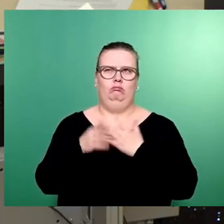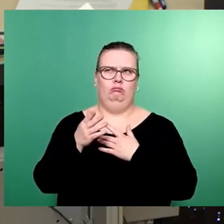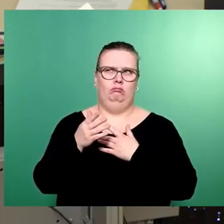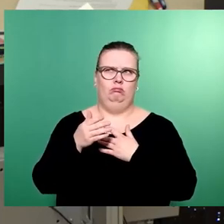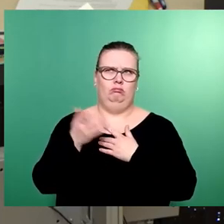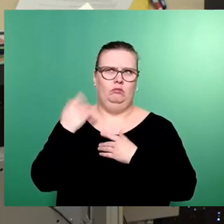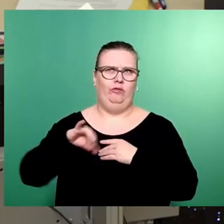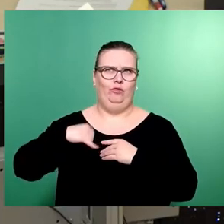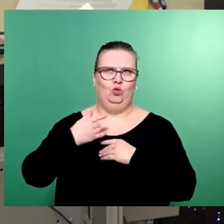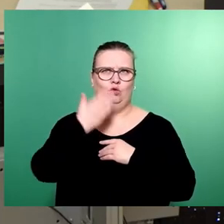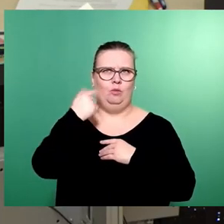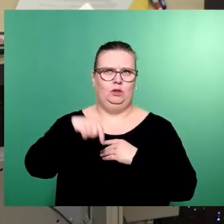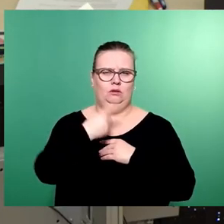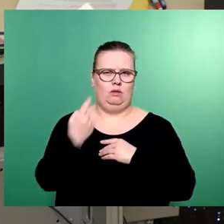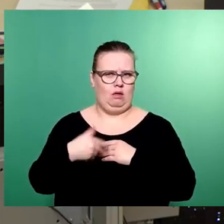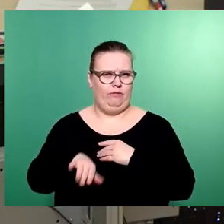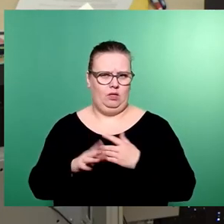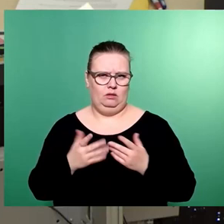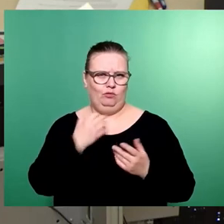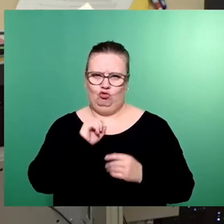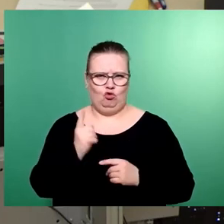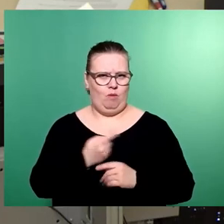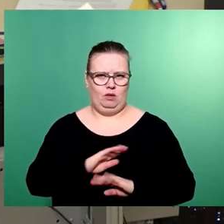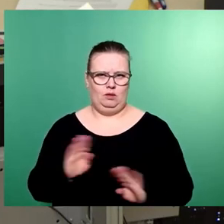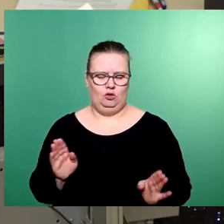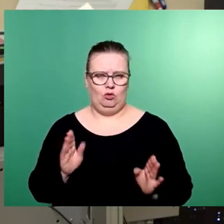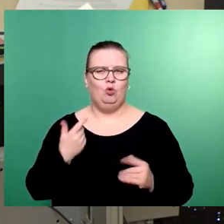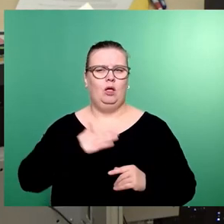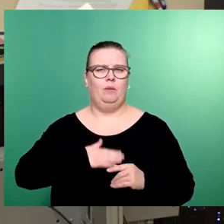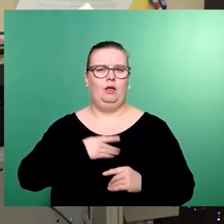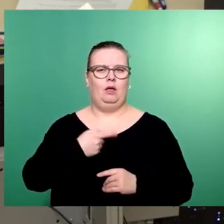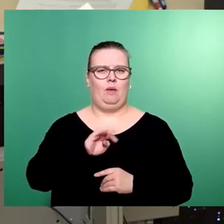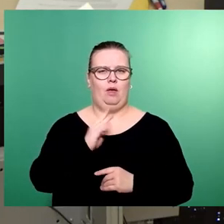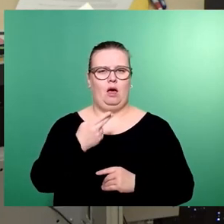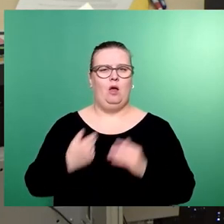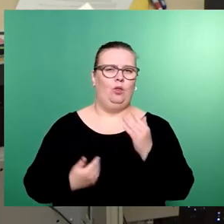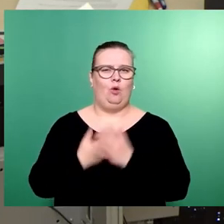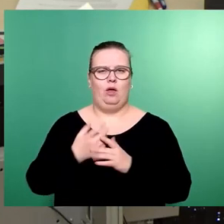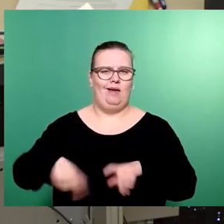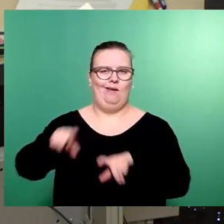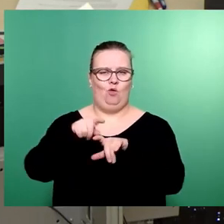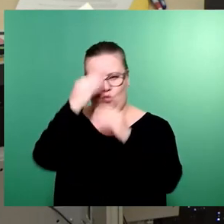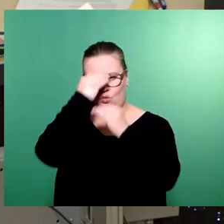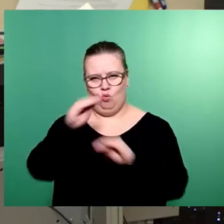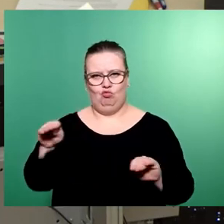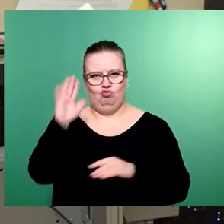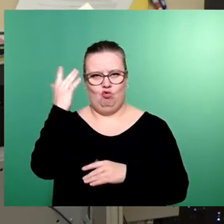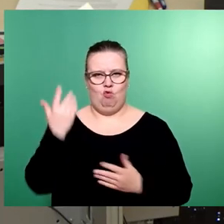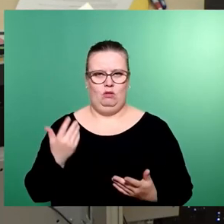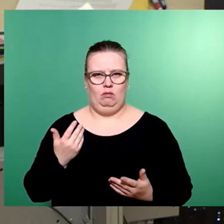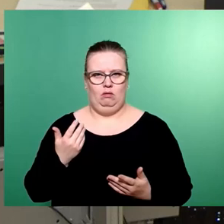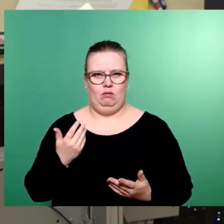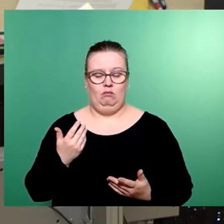Frühsommer diesen Jahres, wonach die Bäder GmbH neue Erhöhungen angekündigt hat. Und